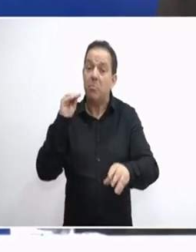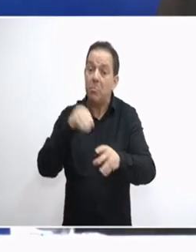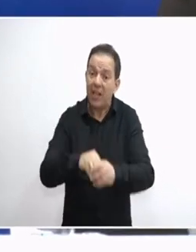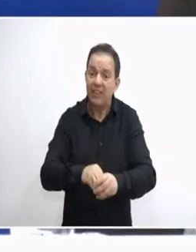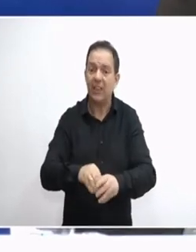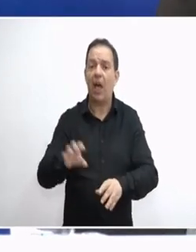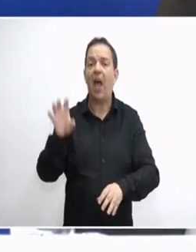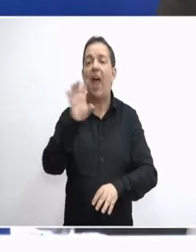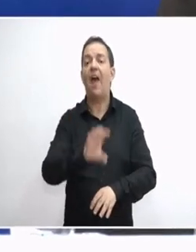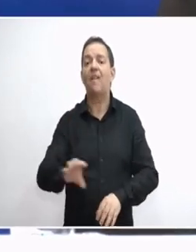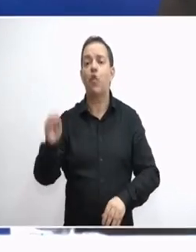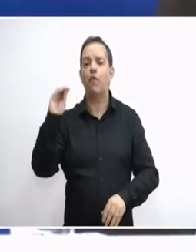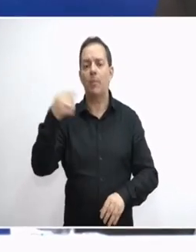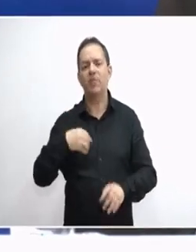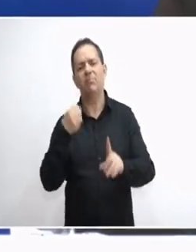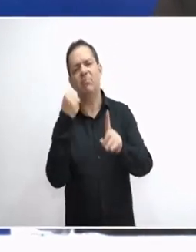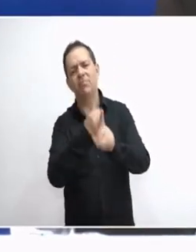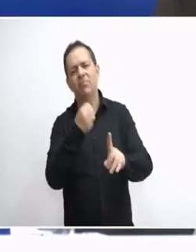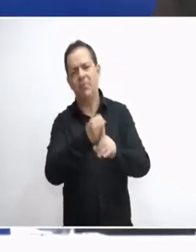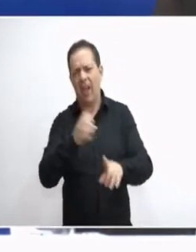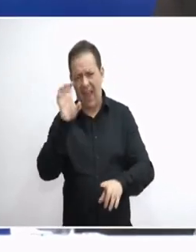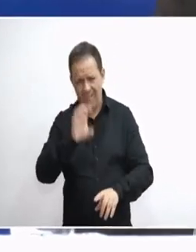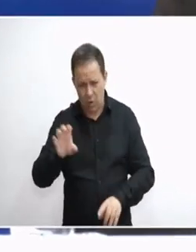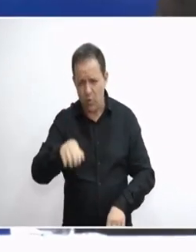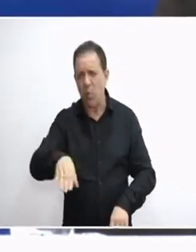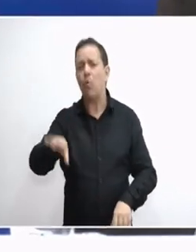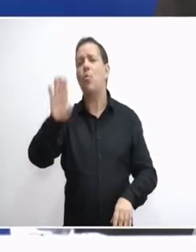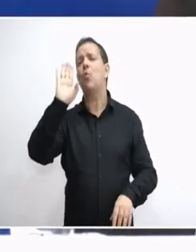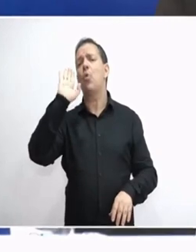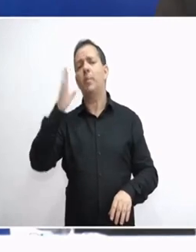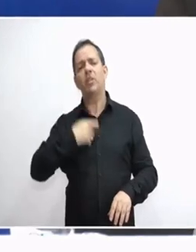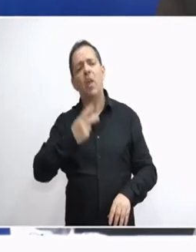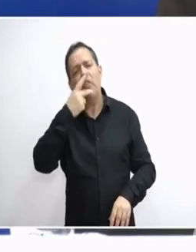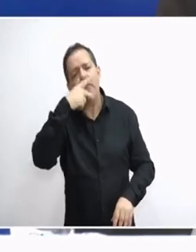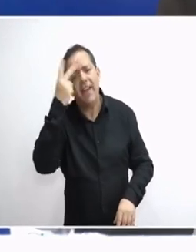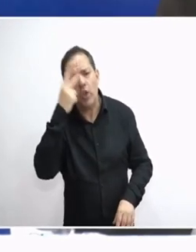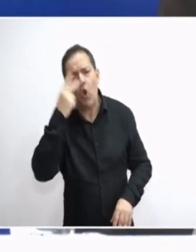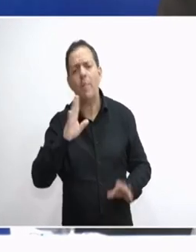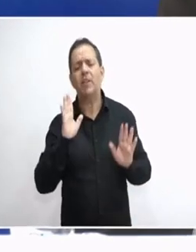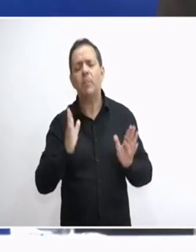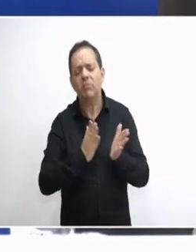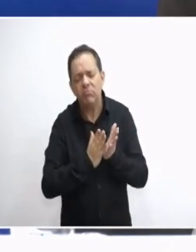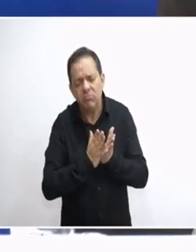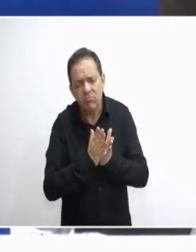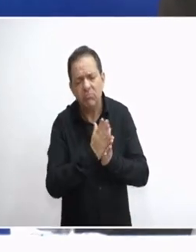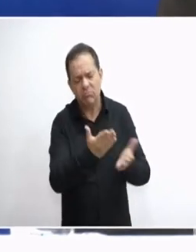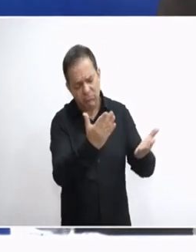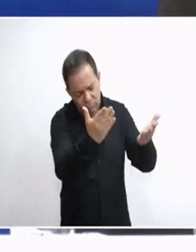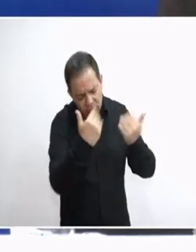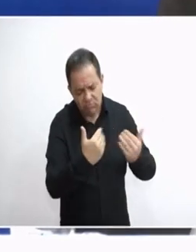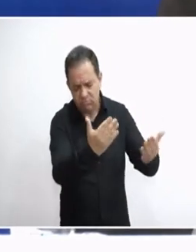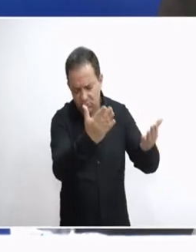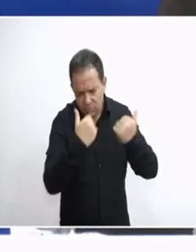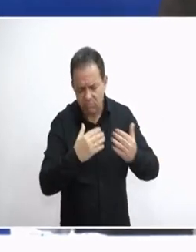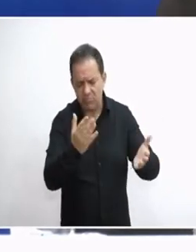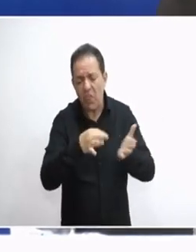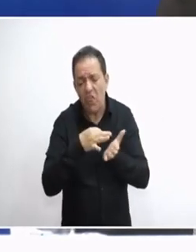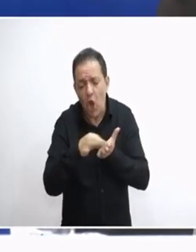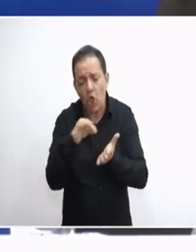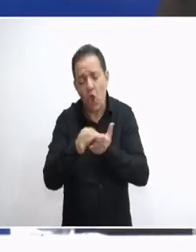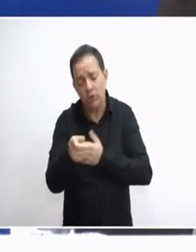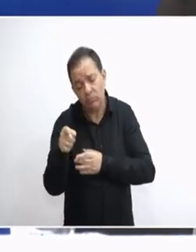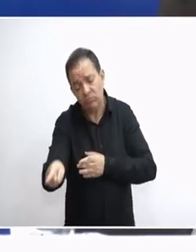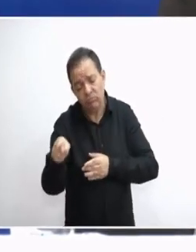Όχι μόνο θα πιέσουμε την Ευρώπη. Δεν πιέζουμε κανέναν. Θα ζητήσουμε τα δίκαια και τα δικιά μας και θα γίνει οποιαδήποτε επανόρθωση